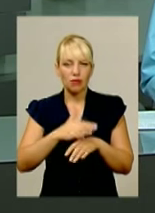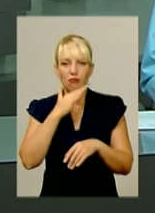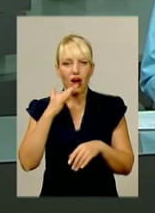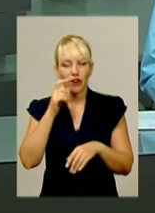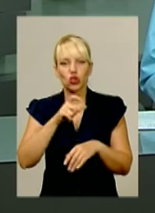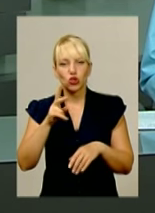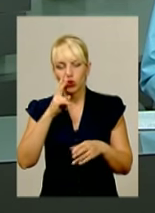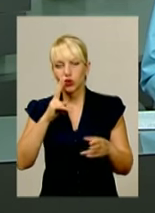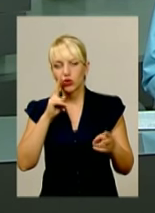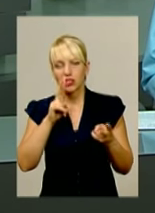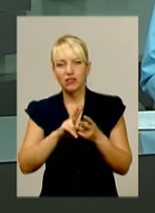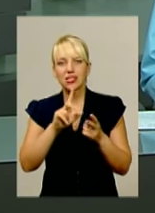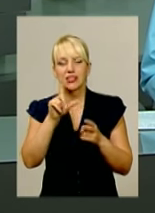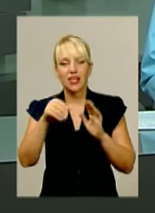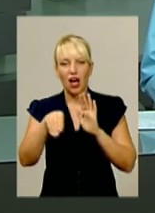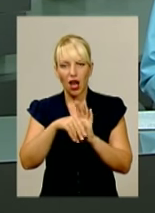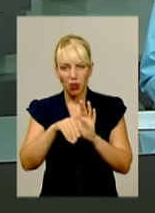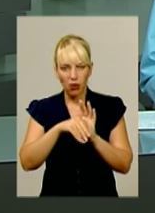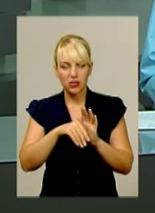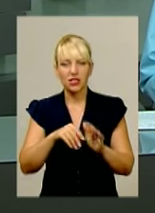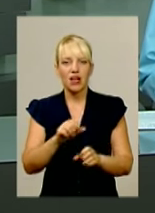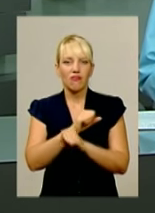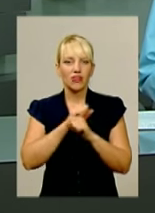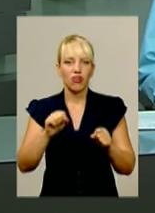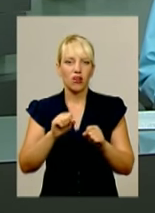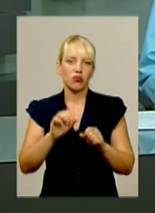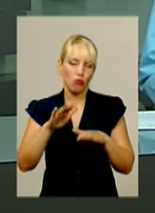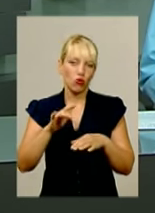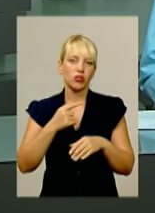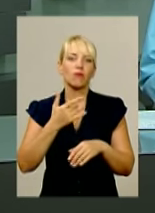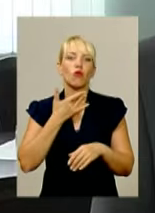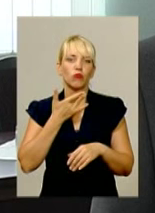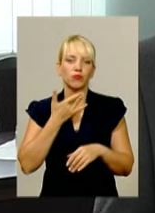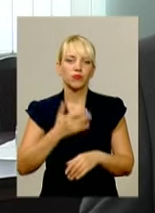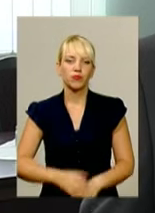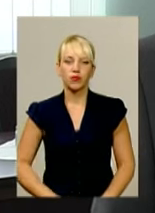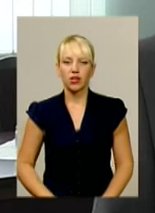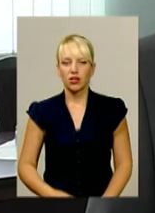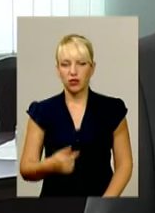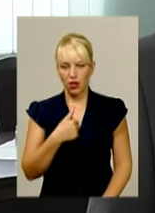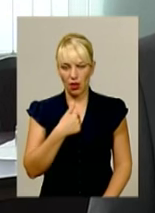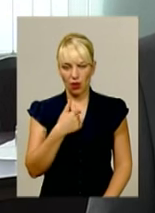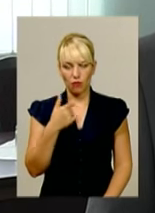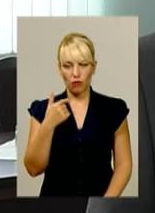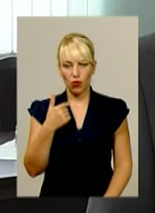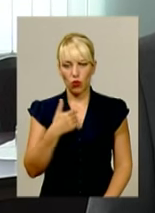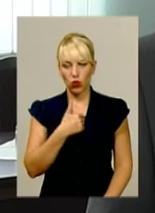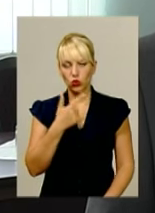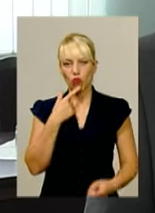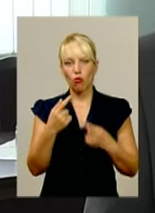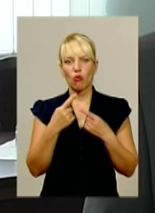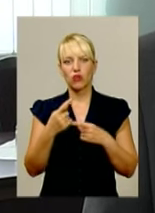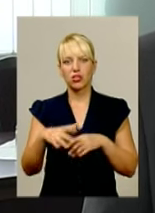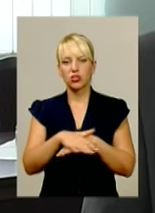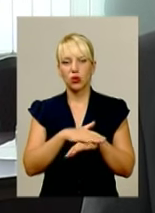зіткнулися з хабарництвом, відважуються потім заявити про це вголос. Я хочу переговорити з громадськістю,